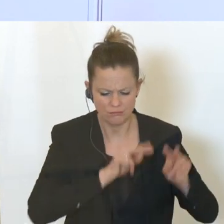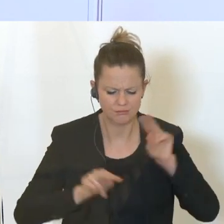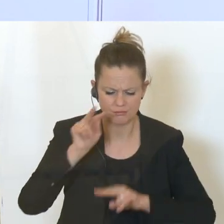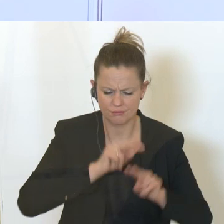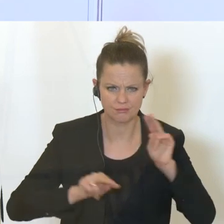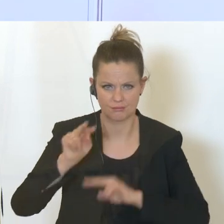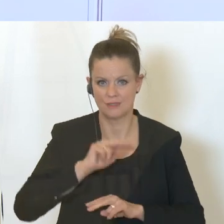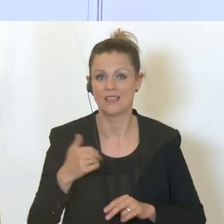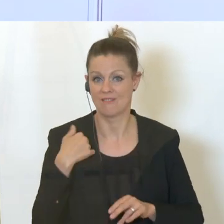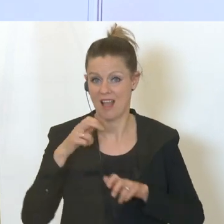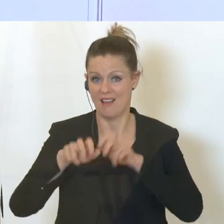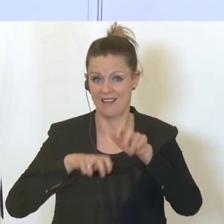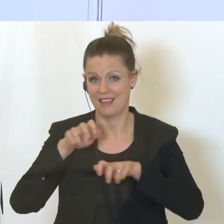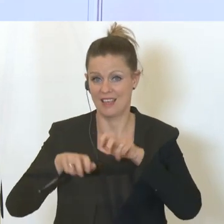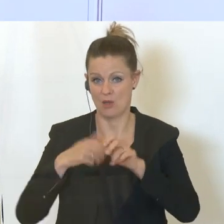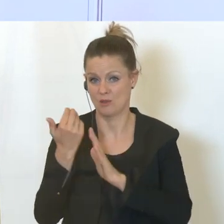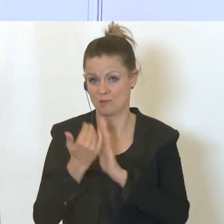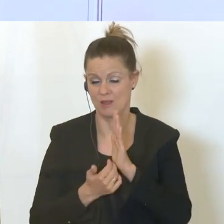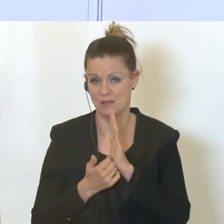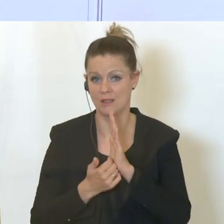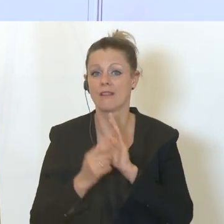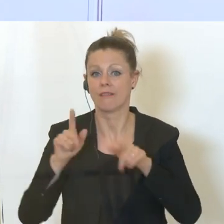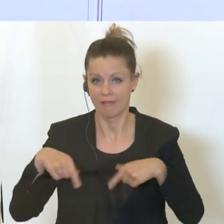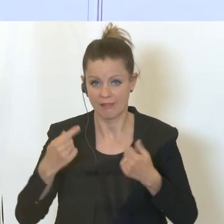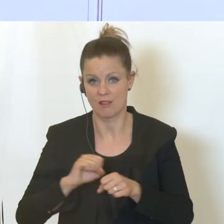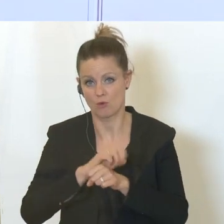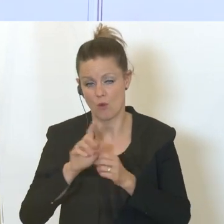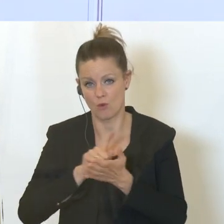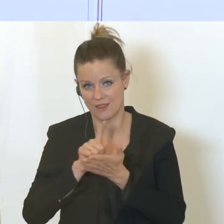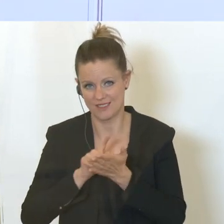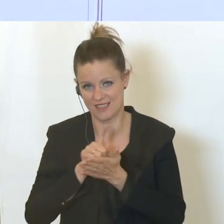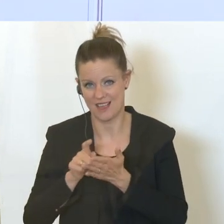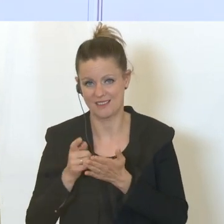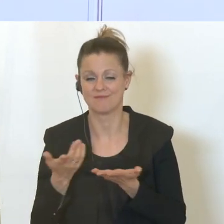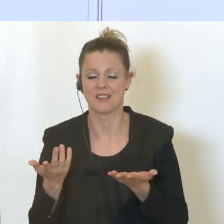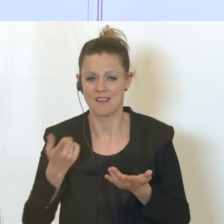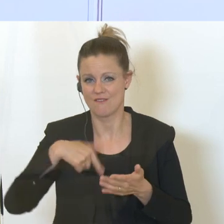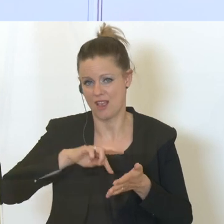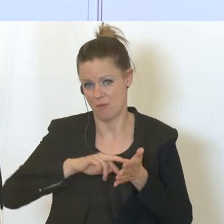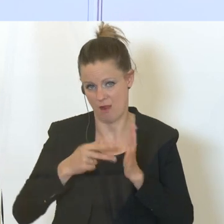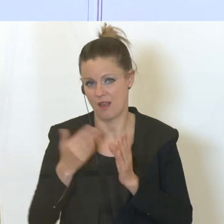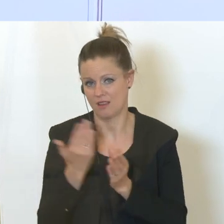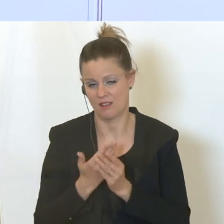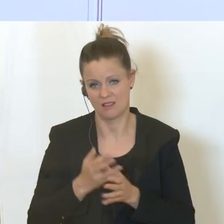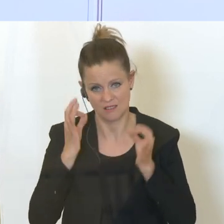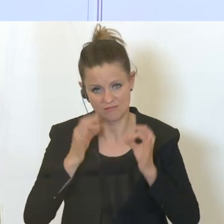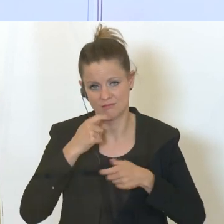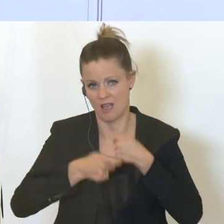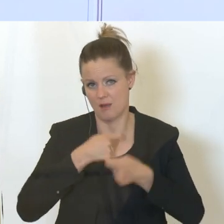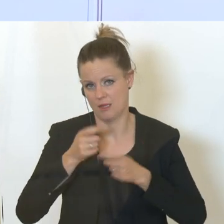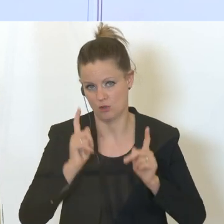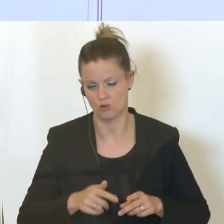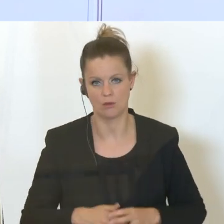war im Regierungsprogramm, und dann kam jetzt die Corona-Zeit. Also wir haben das vor, dass wir diese Register entsprechend überarbeiten.